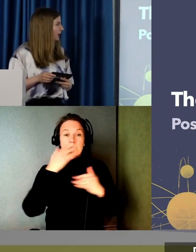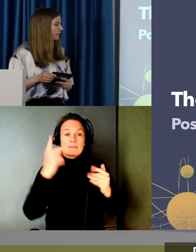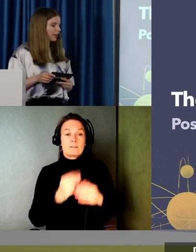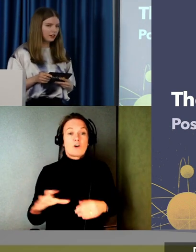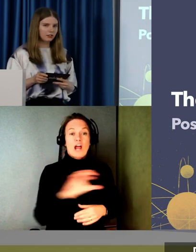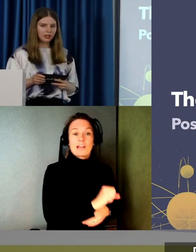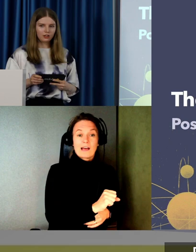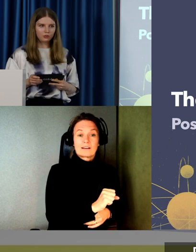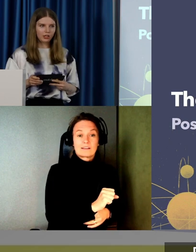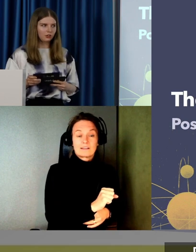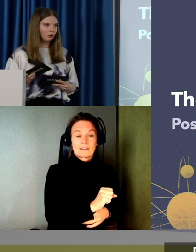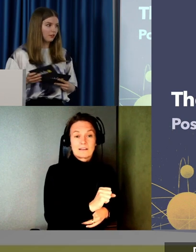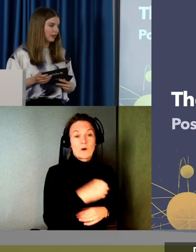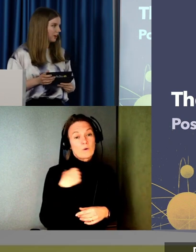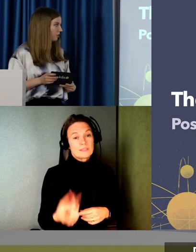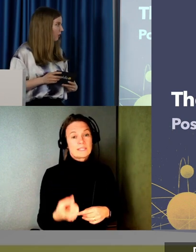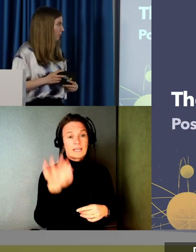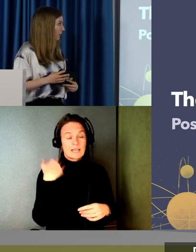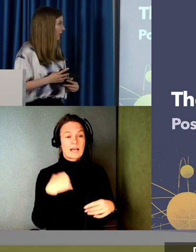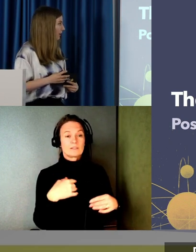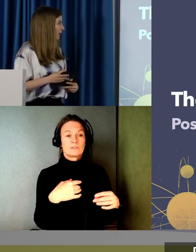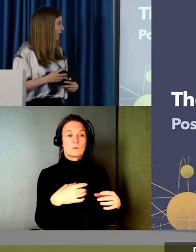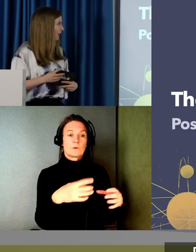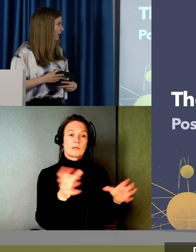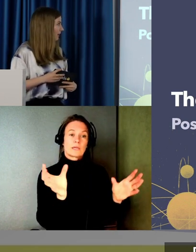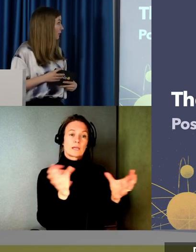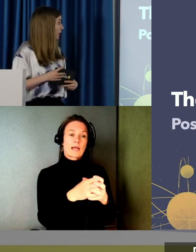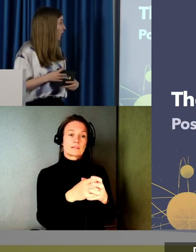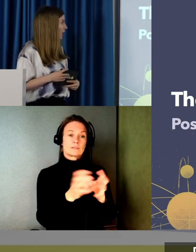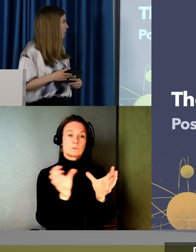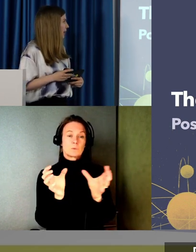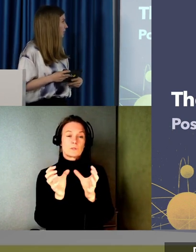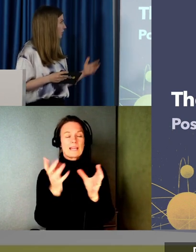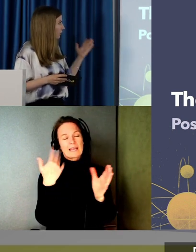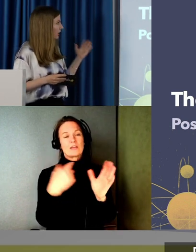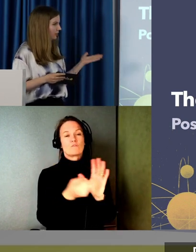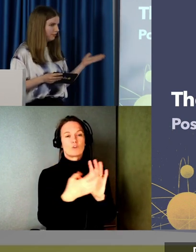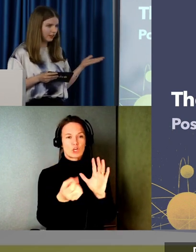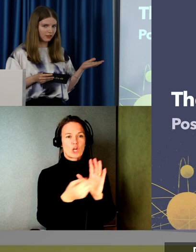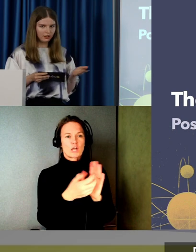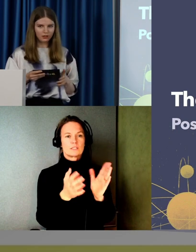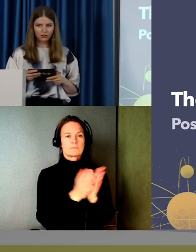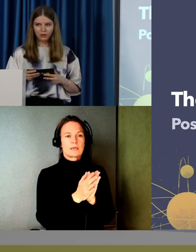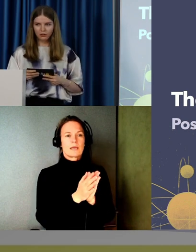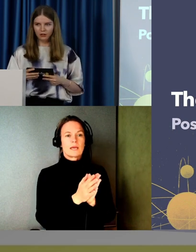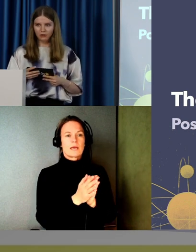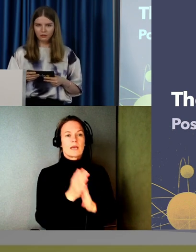Och detta kan ju kategoriseras som. Eller förklaras med the curb cut effect.